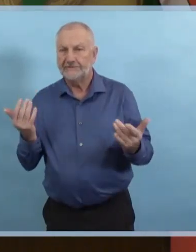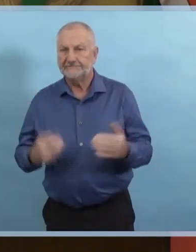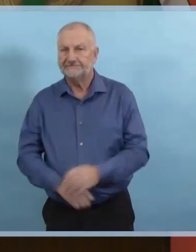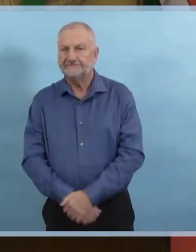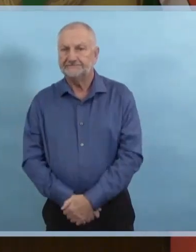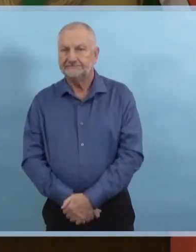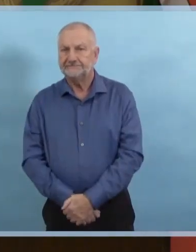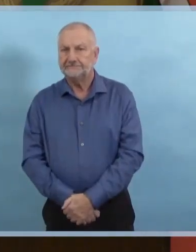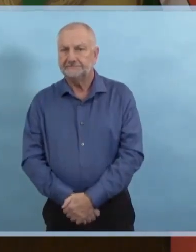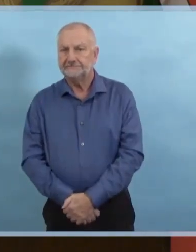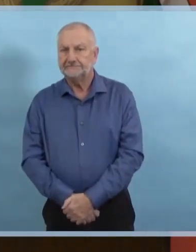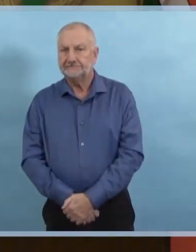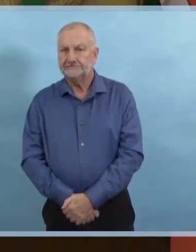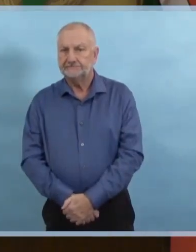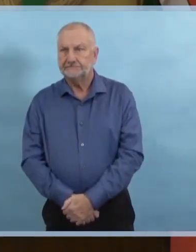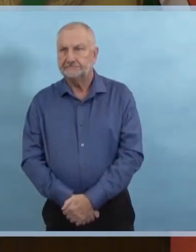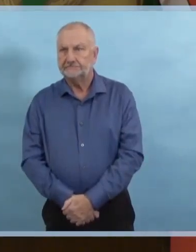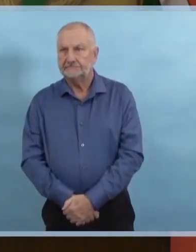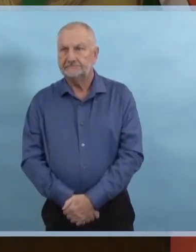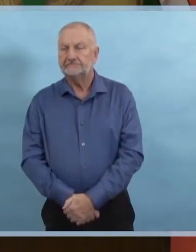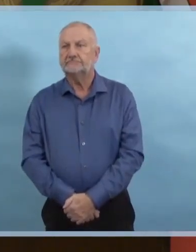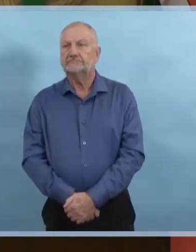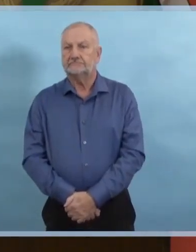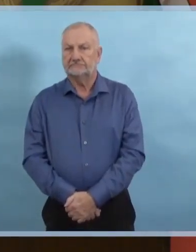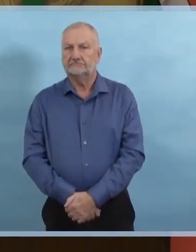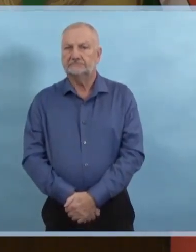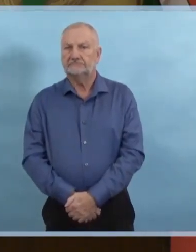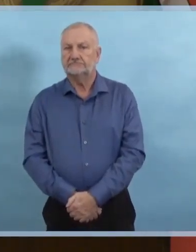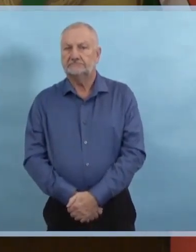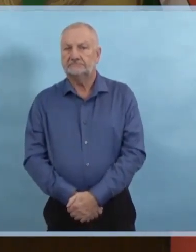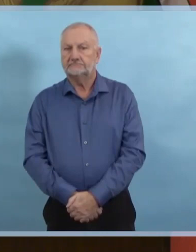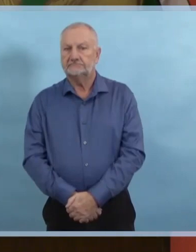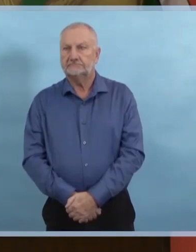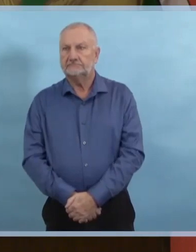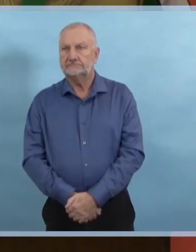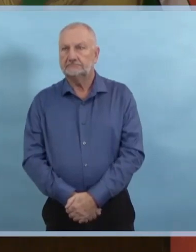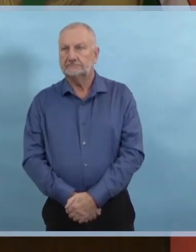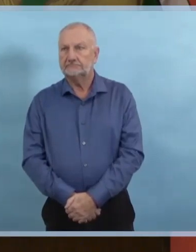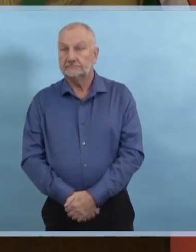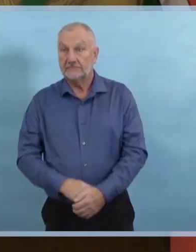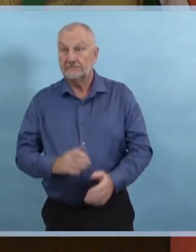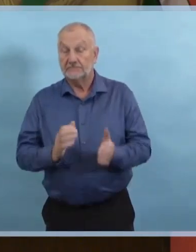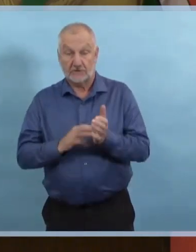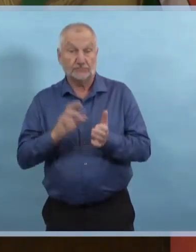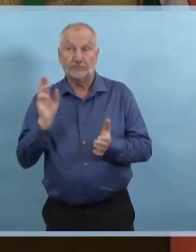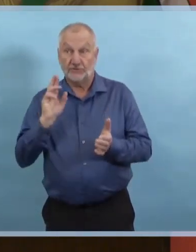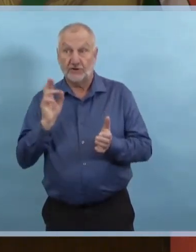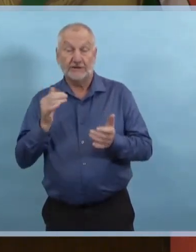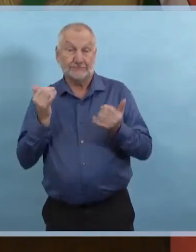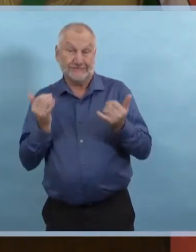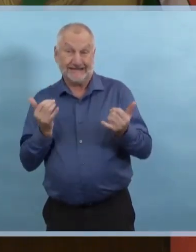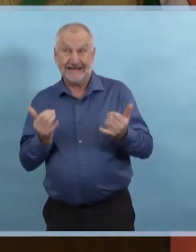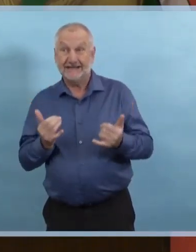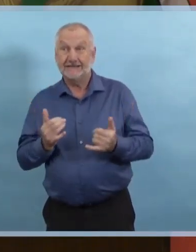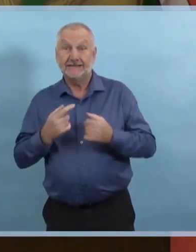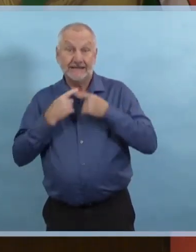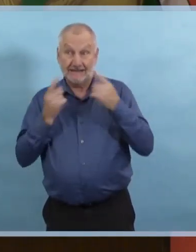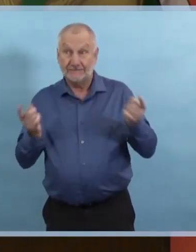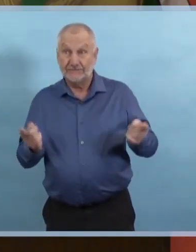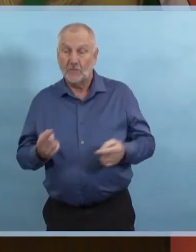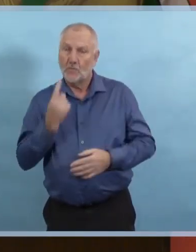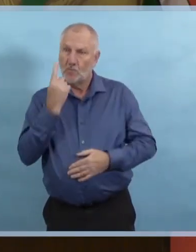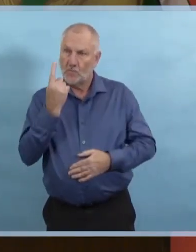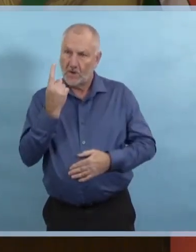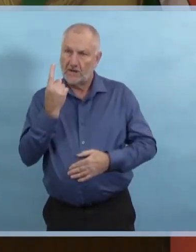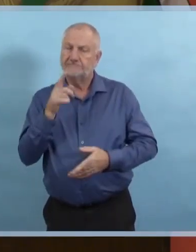Donc, aujourd'hui, nous annonçons un décès supplémentaire lié à la COVID-19. Il s'agit d'une femme octogénaire